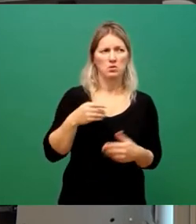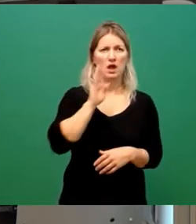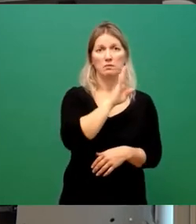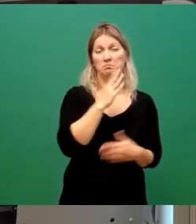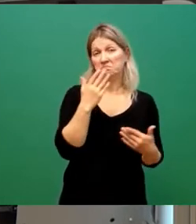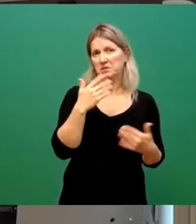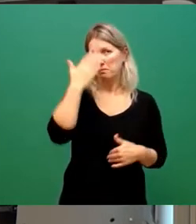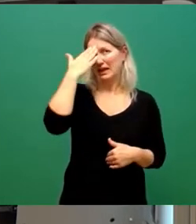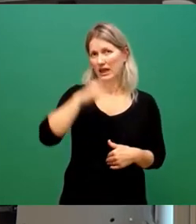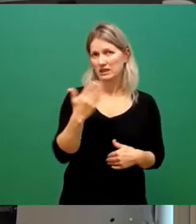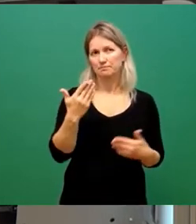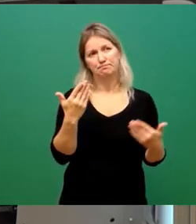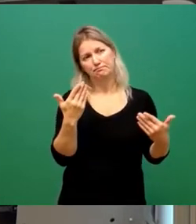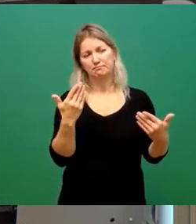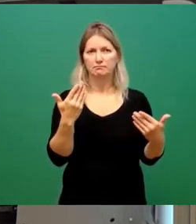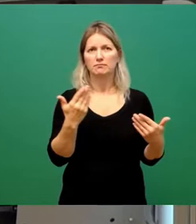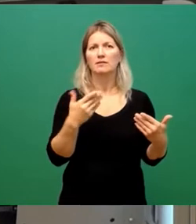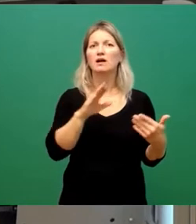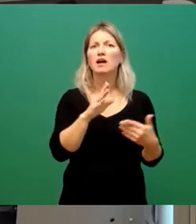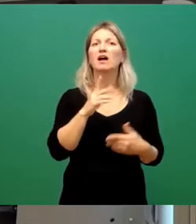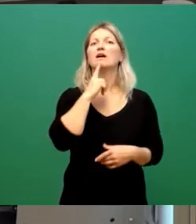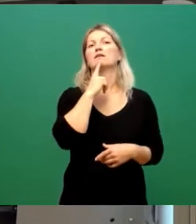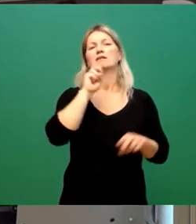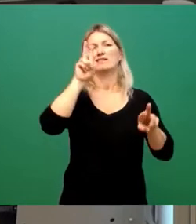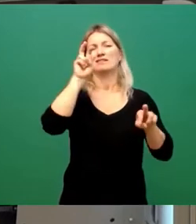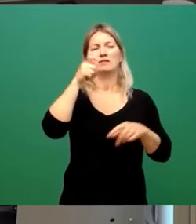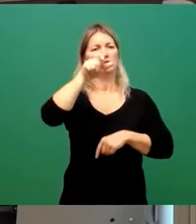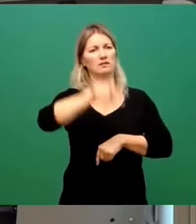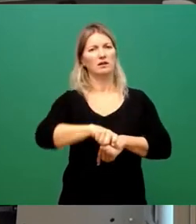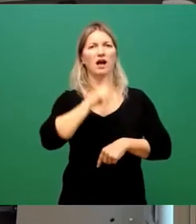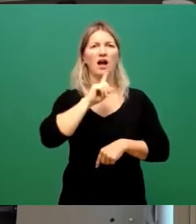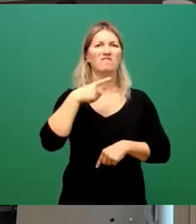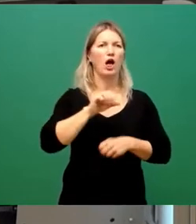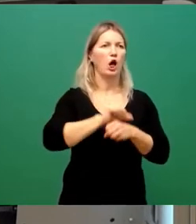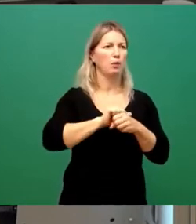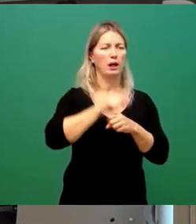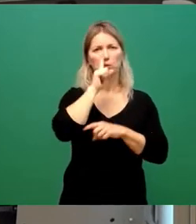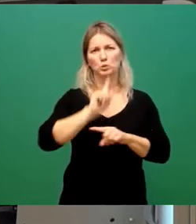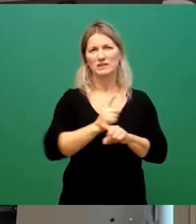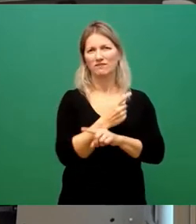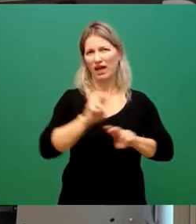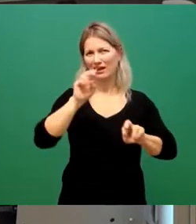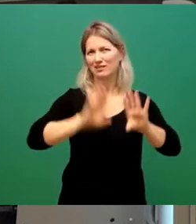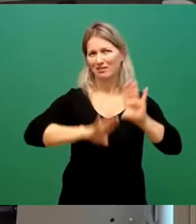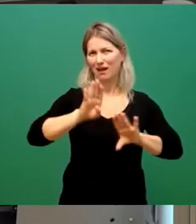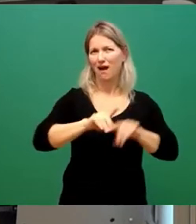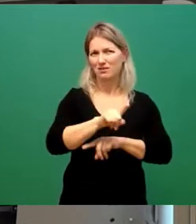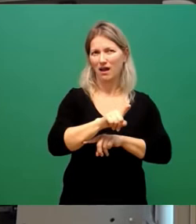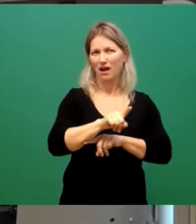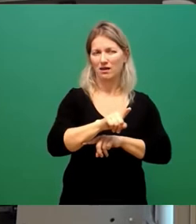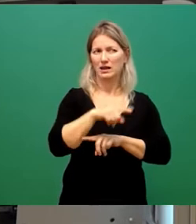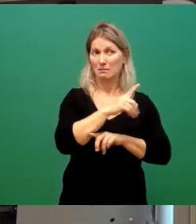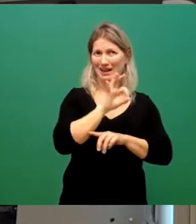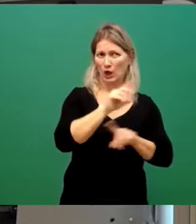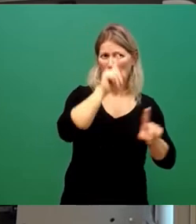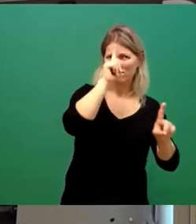Theaterstück oder den Film Frau Müller muss weg, also immer ganz genau weiß, wer aus der Verwaltung weg muss und das ja